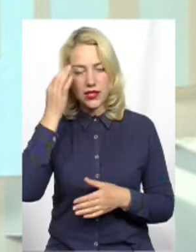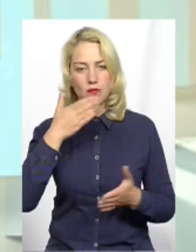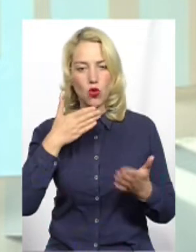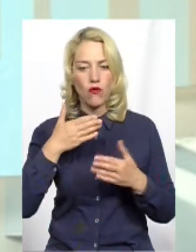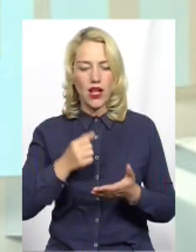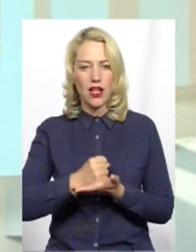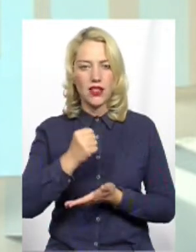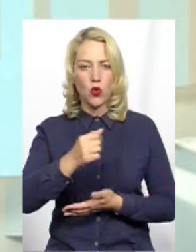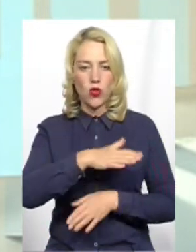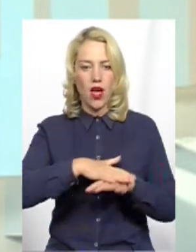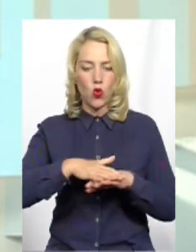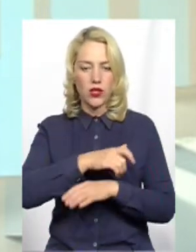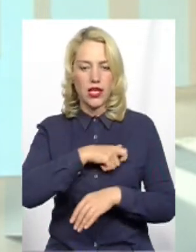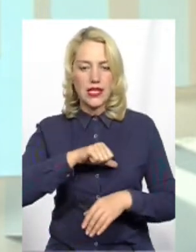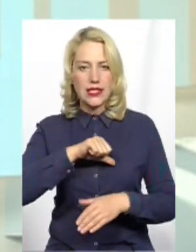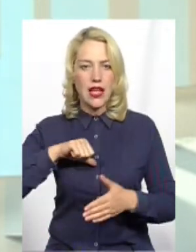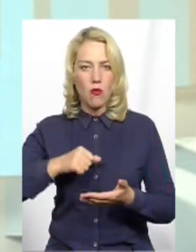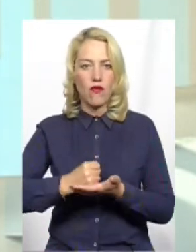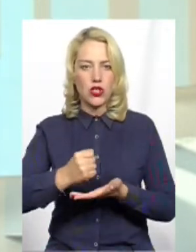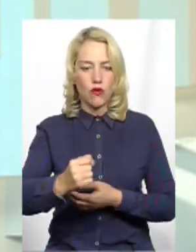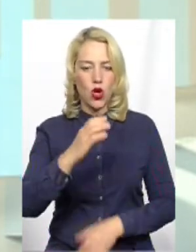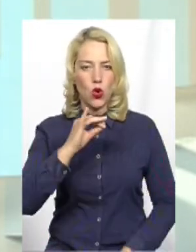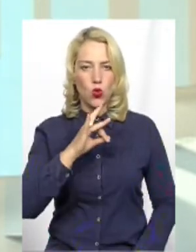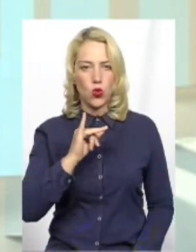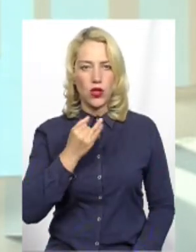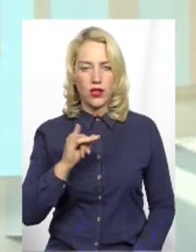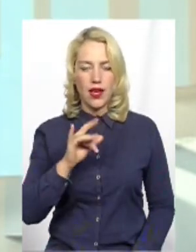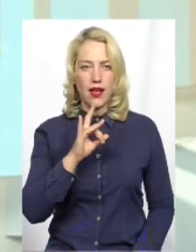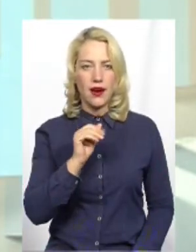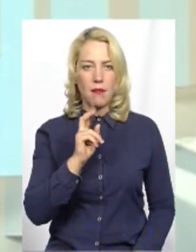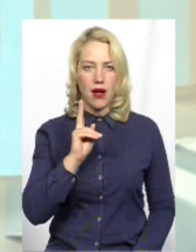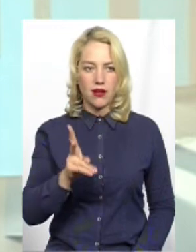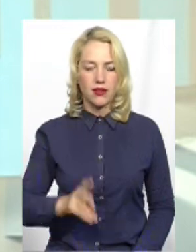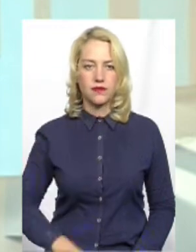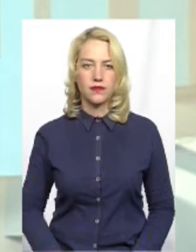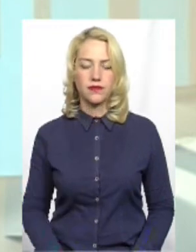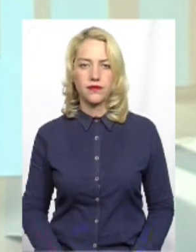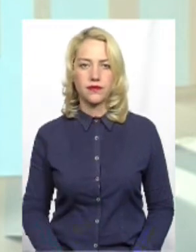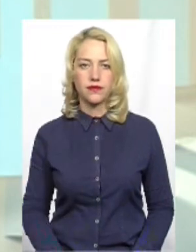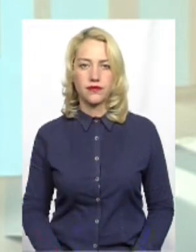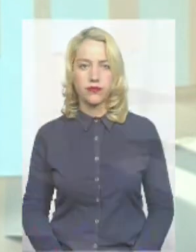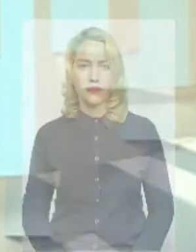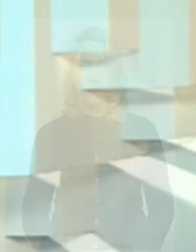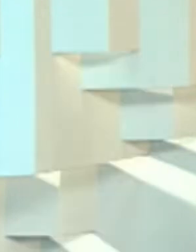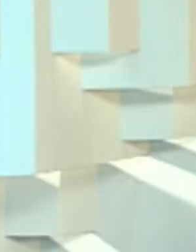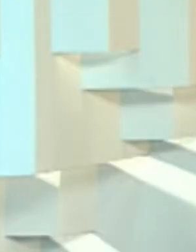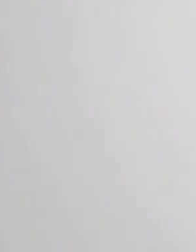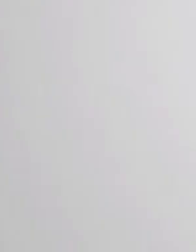кандидатом у народні депутати, самовисуванцем Юрієм Рибаком, а Борис Яцков наступний. Дякую.